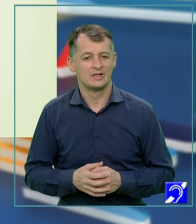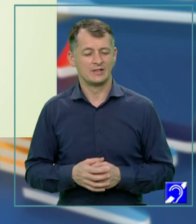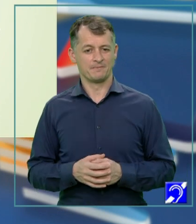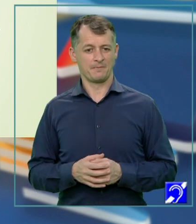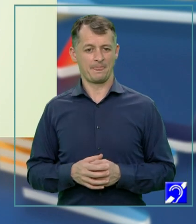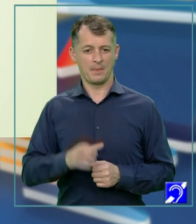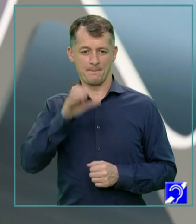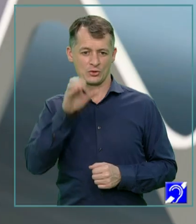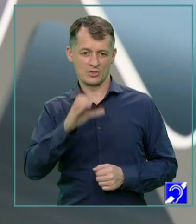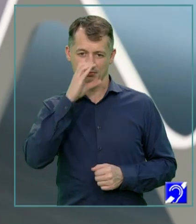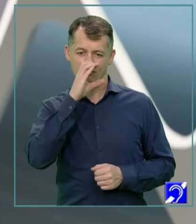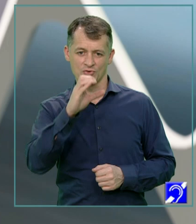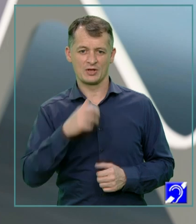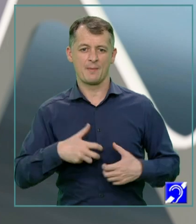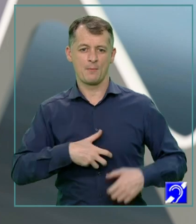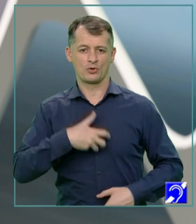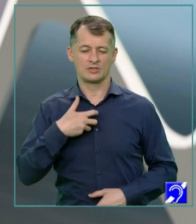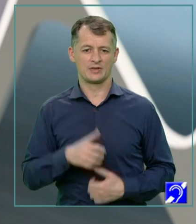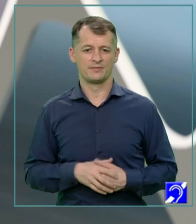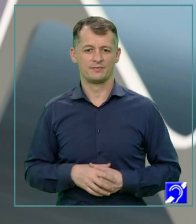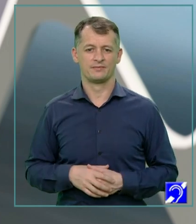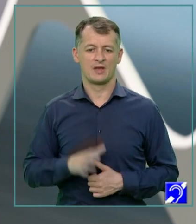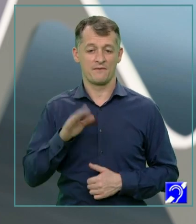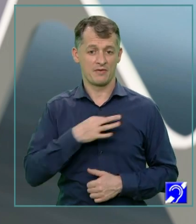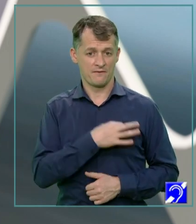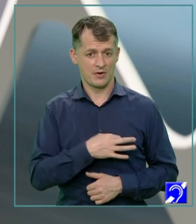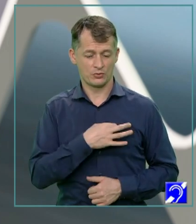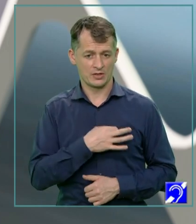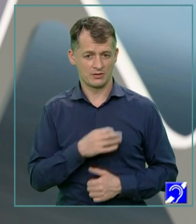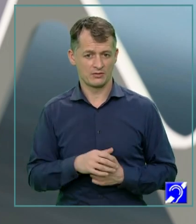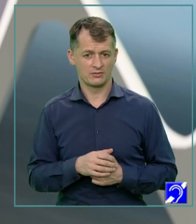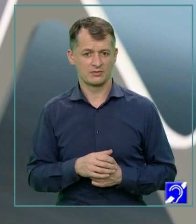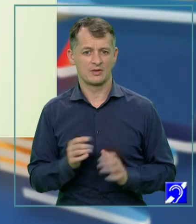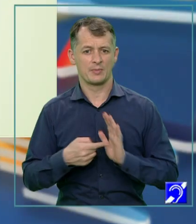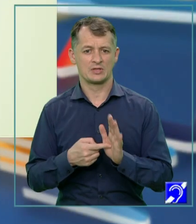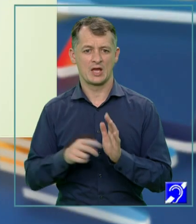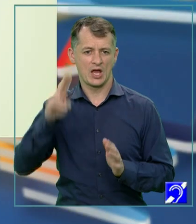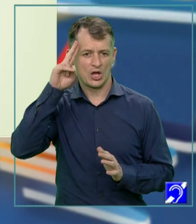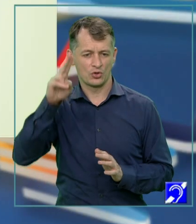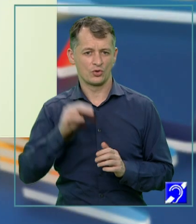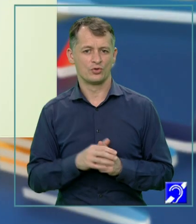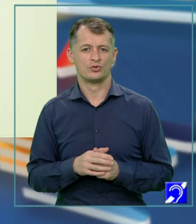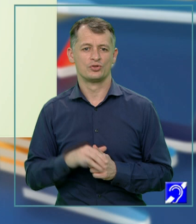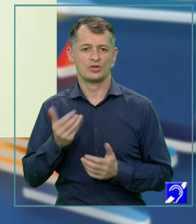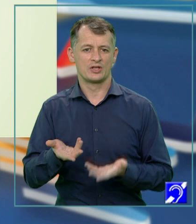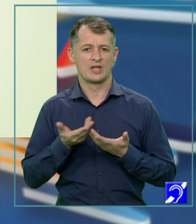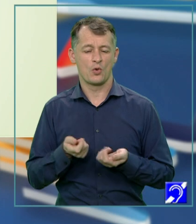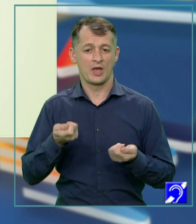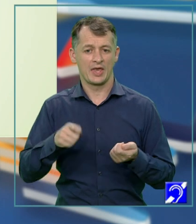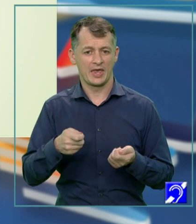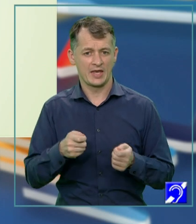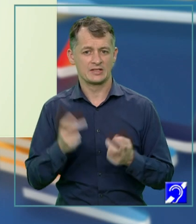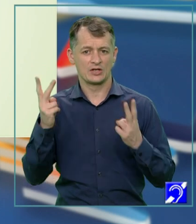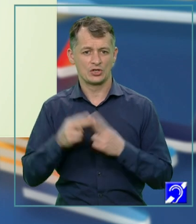teatrului este de a fi un instrument de cunoaștere a lumii, având facultatea de a prezenta eroii ce trăiesc dramele noastre și ne dau cheia înțelegerii și